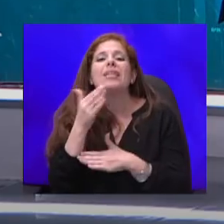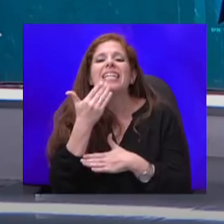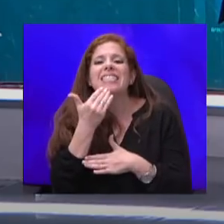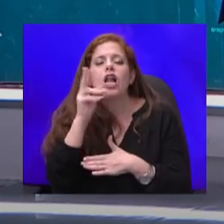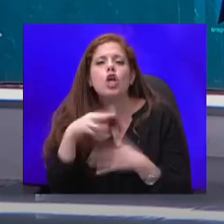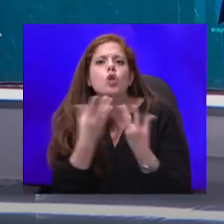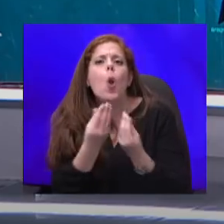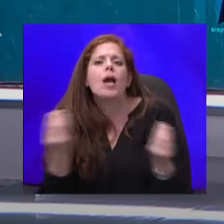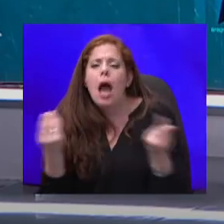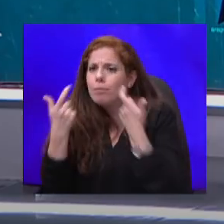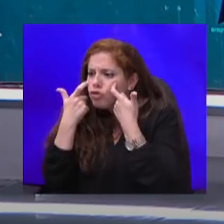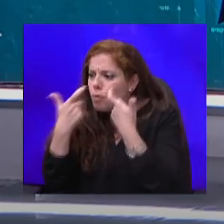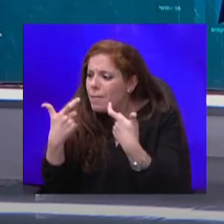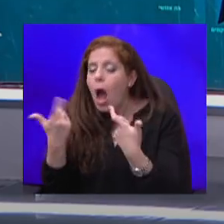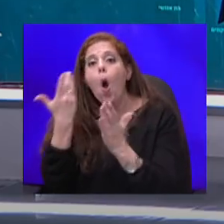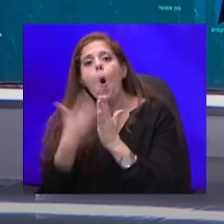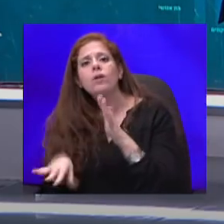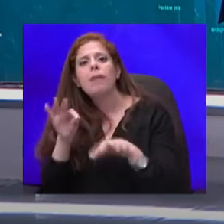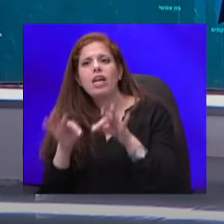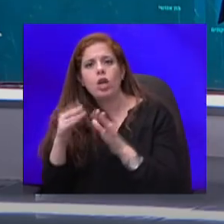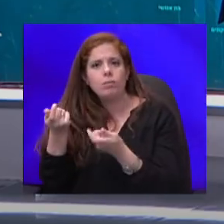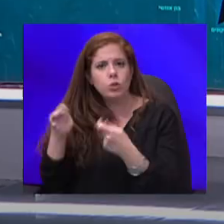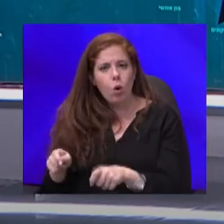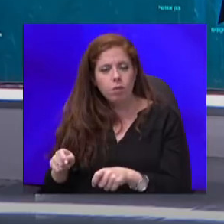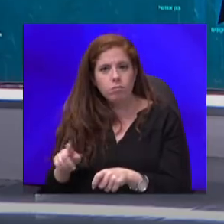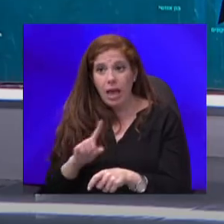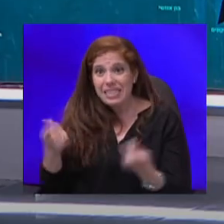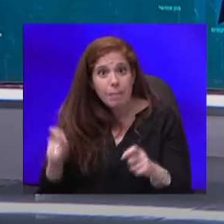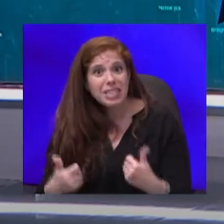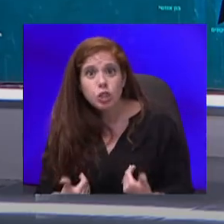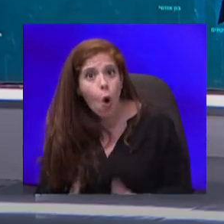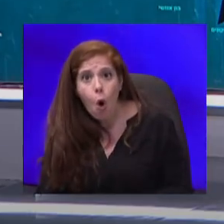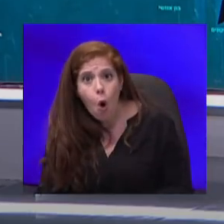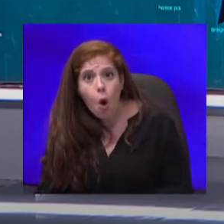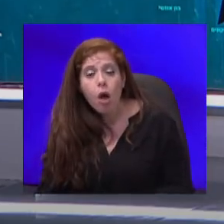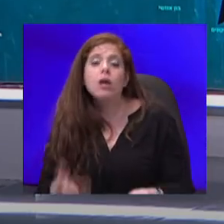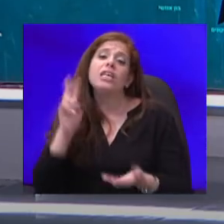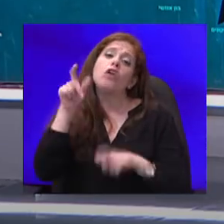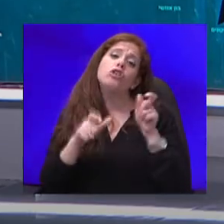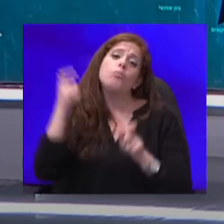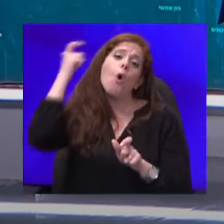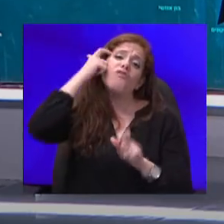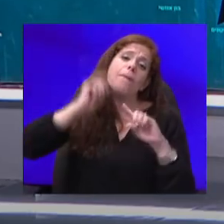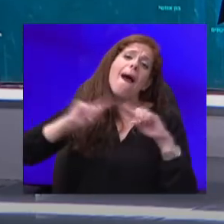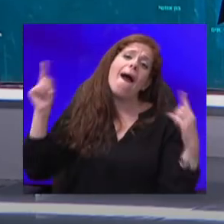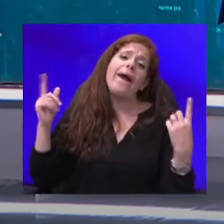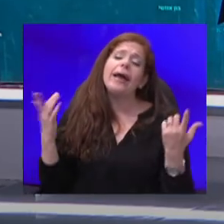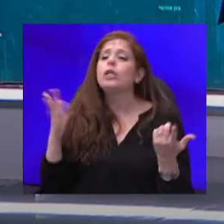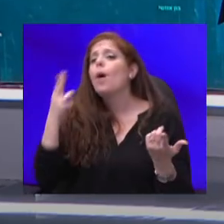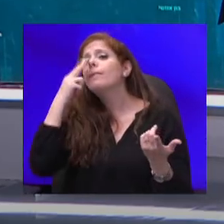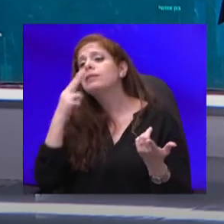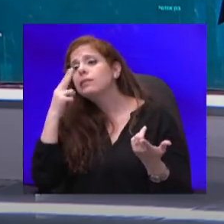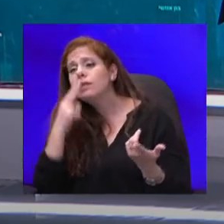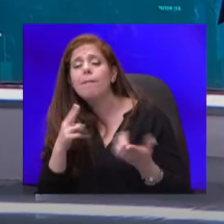מהקניונים הסגורים. אז למה לסגור אותנו? כי יש אנשים שכנראה חושבים אחרת, או מנסים לקחת את הקניונים, כשהוא